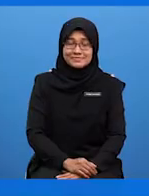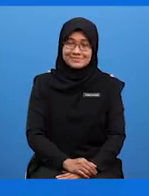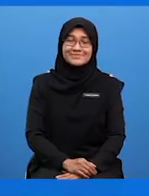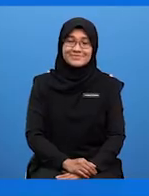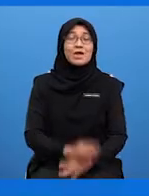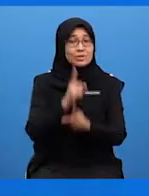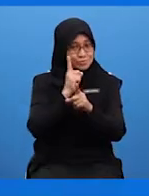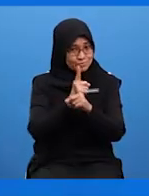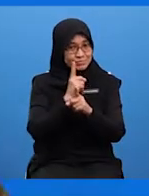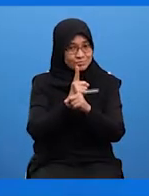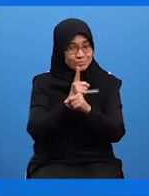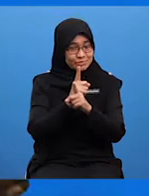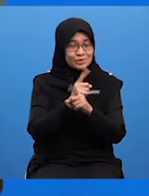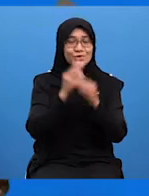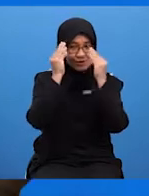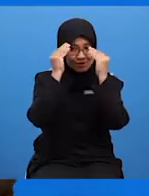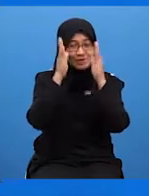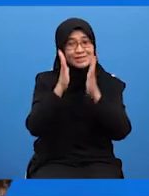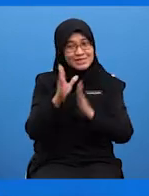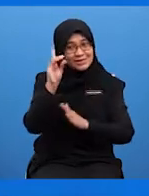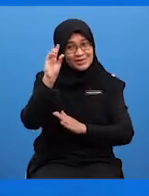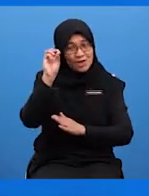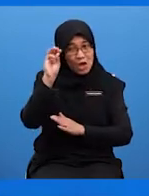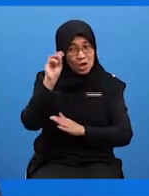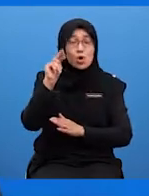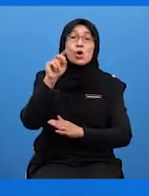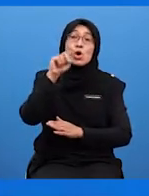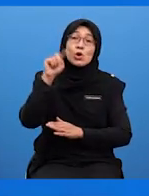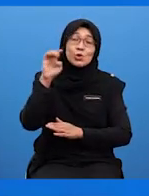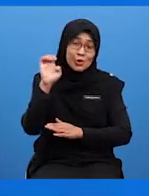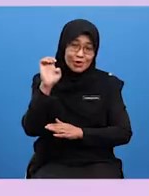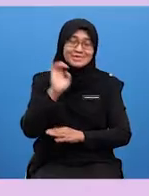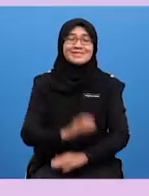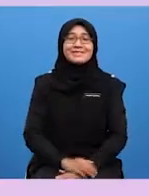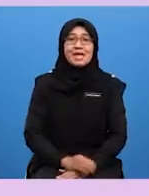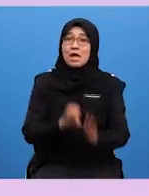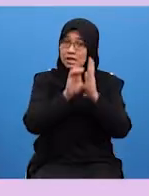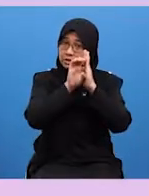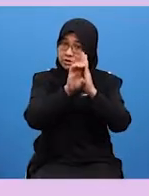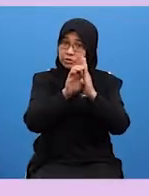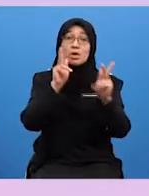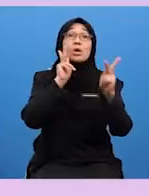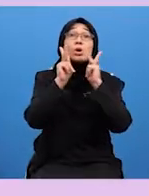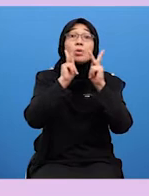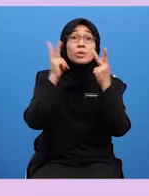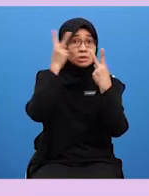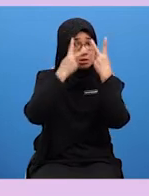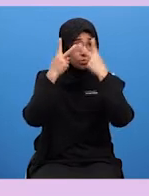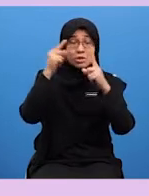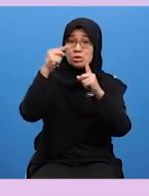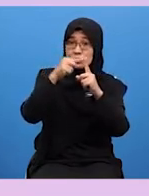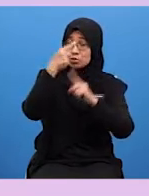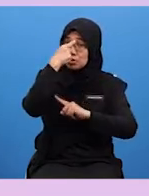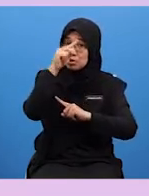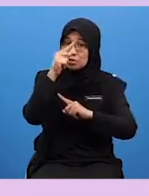Betul itu Cikgu Don Saya memilih Cikgu Don sebagai rakan dua saya Contohnya komunikasi visual bertujuan